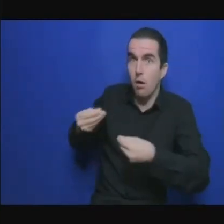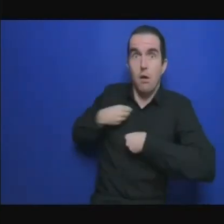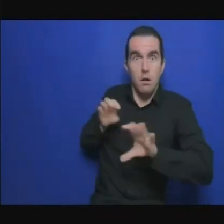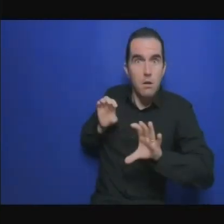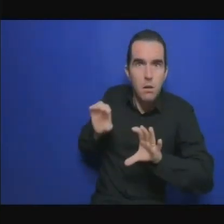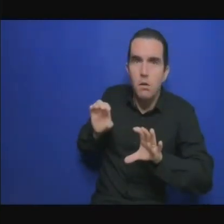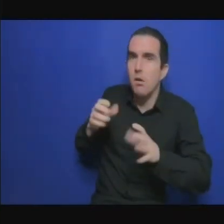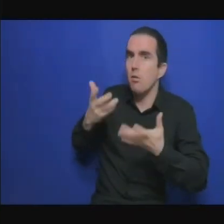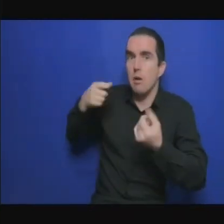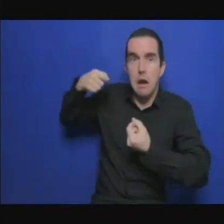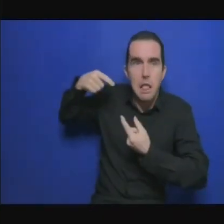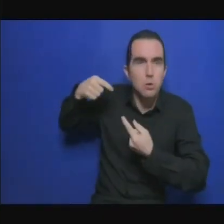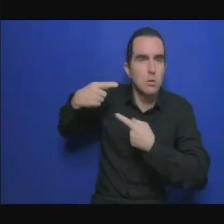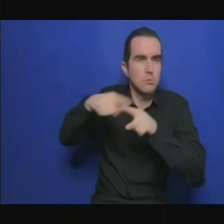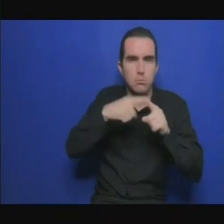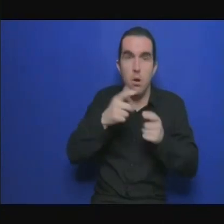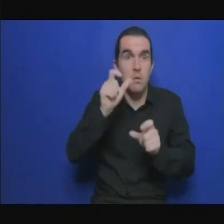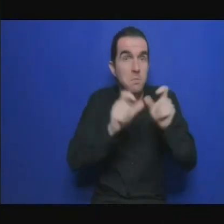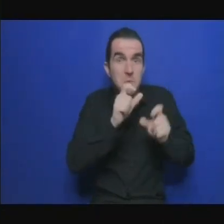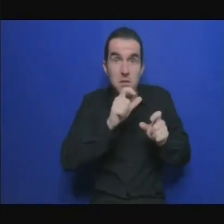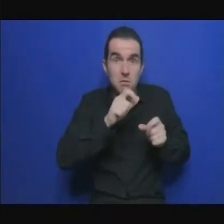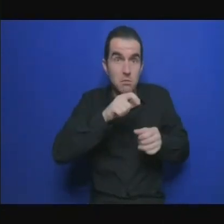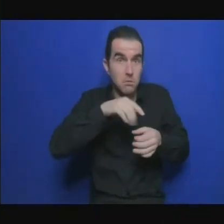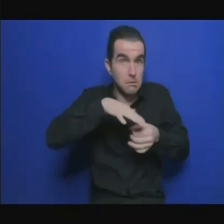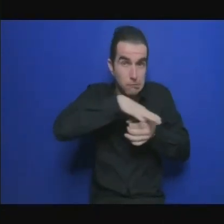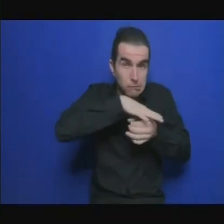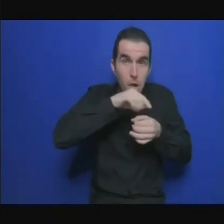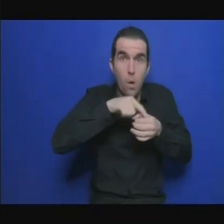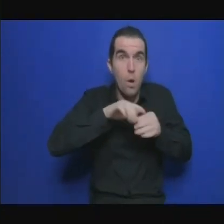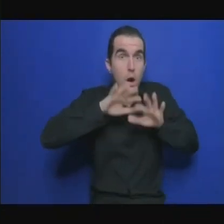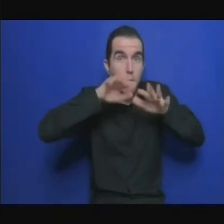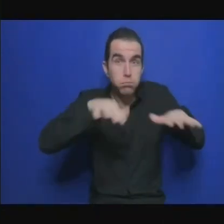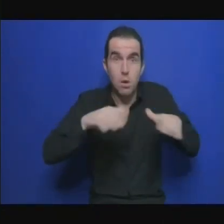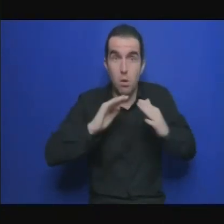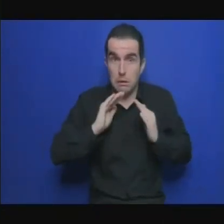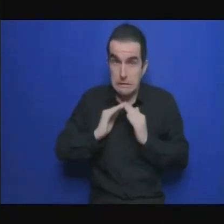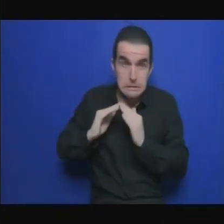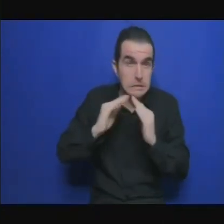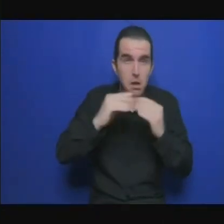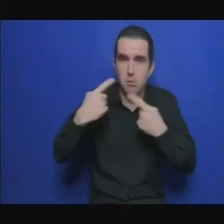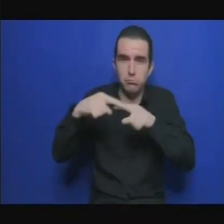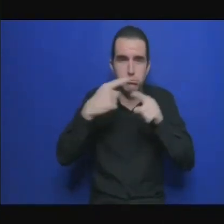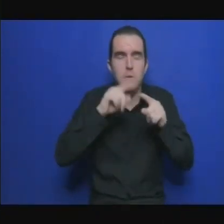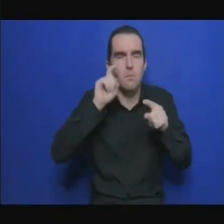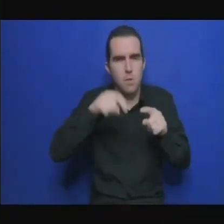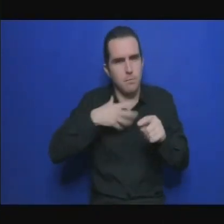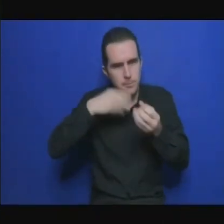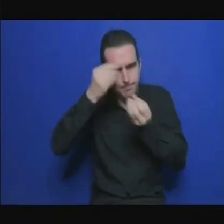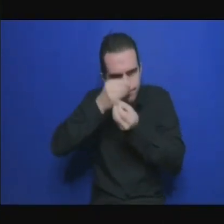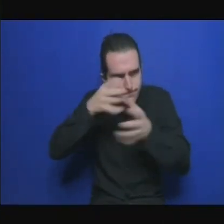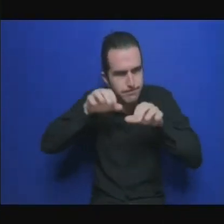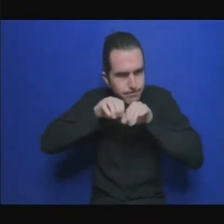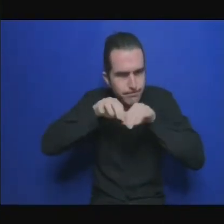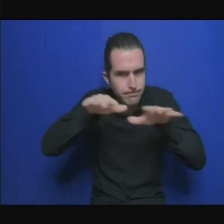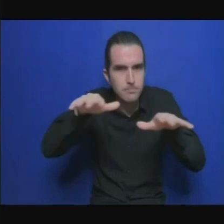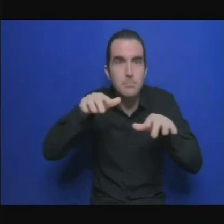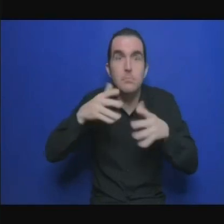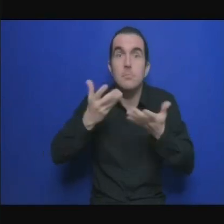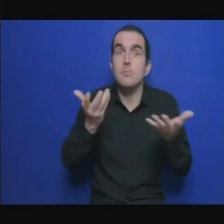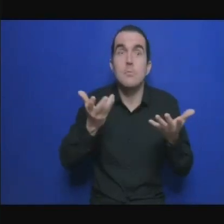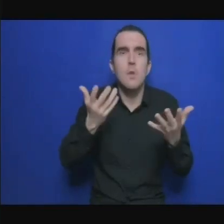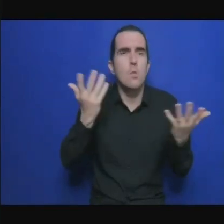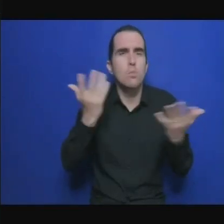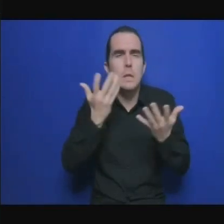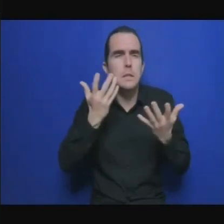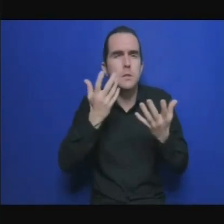quel sera l'impact quels seront les chocs auxquels vous devrez faire face qu'est-ce que les gouvernements qu'est-ce